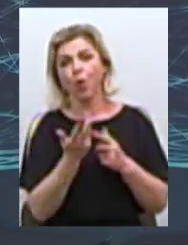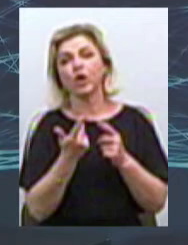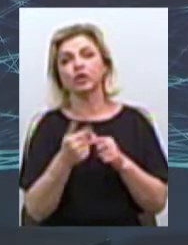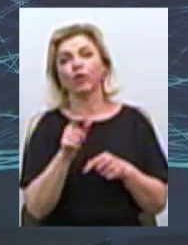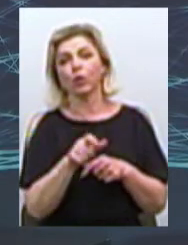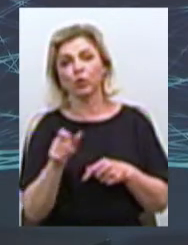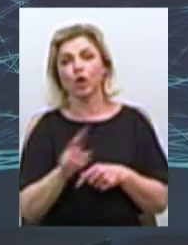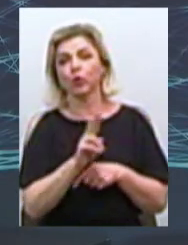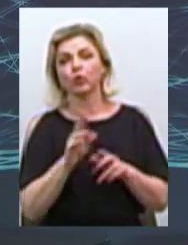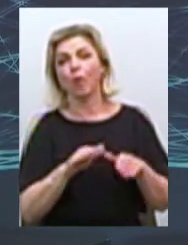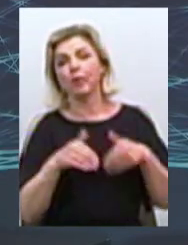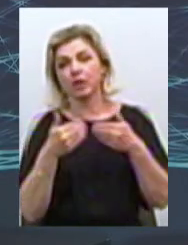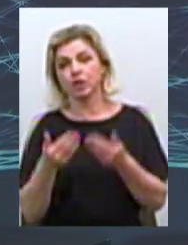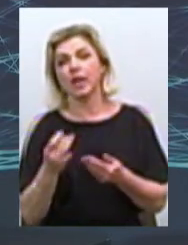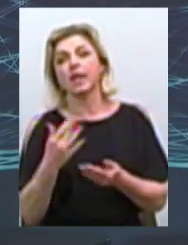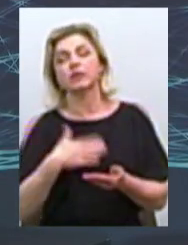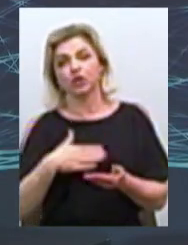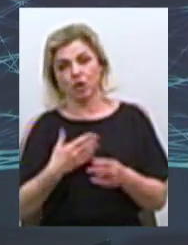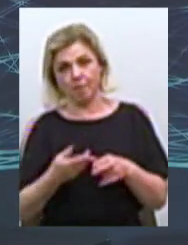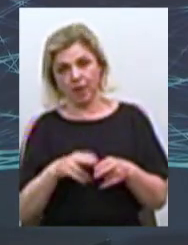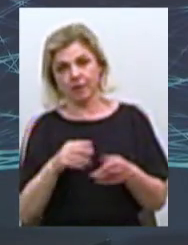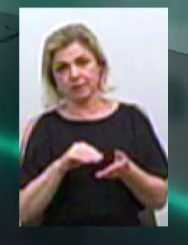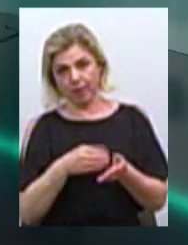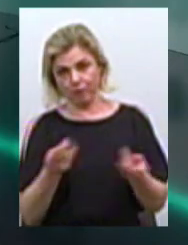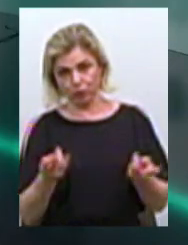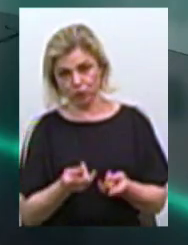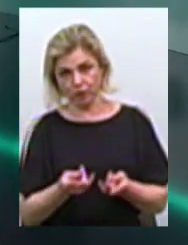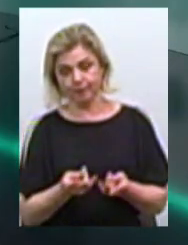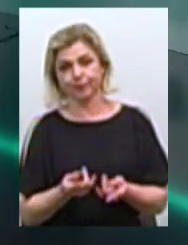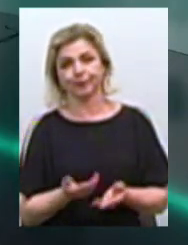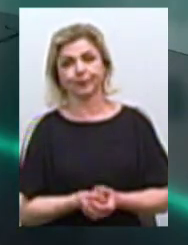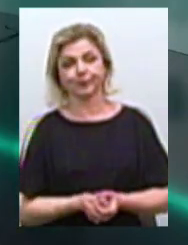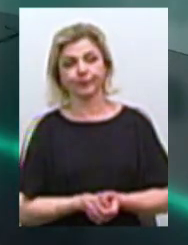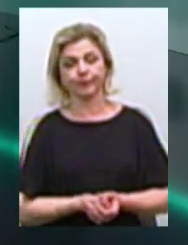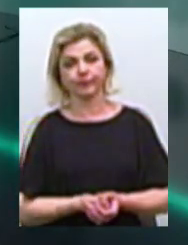обращаються і для чого їм потрібні ці відомості. Т.е.